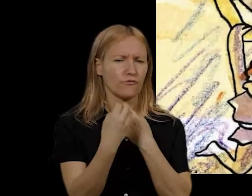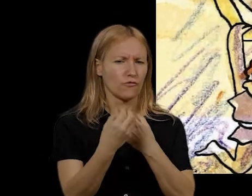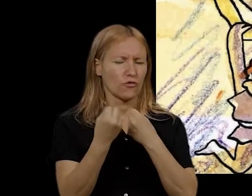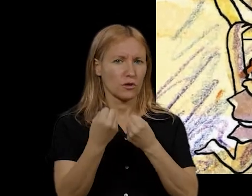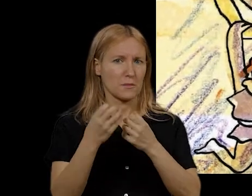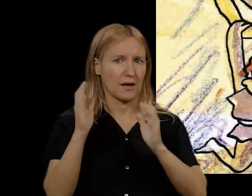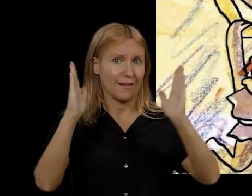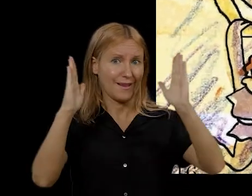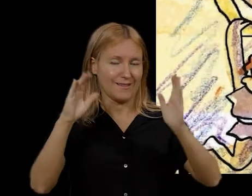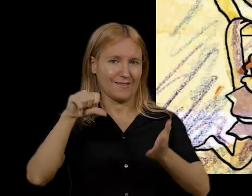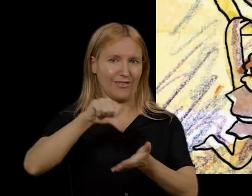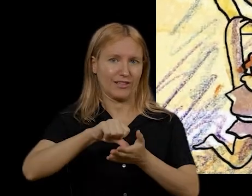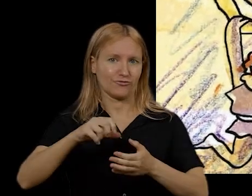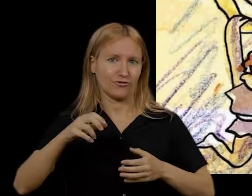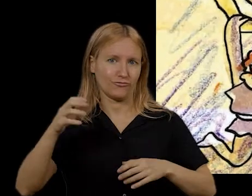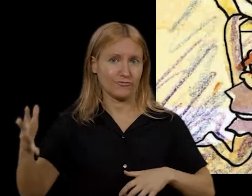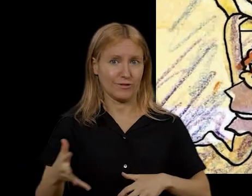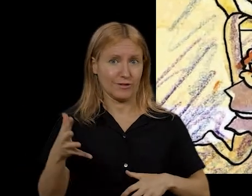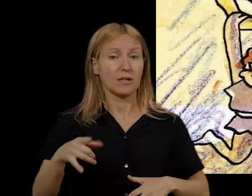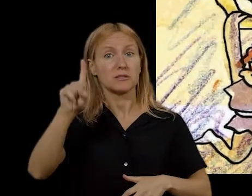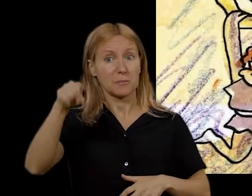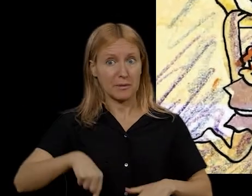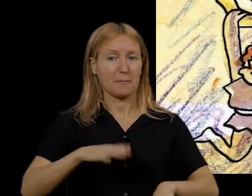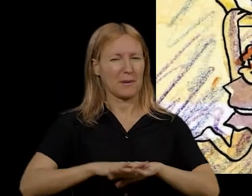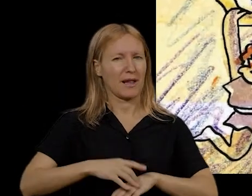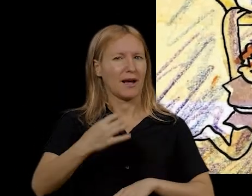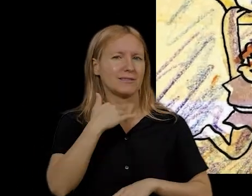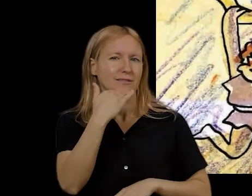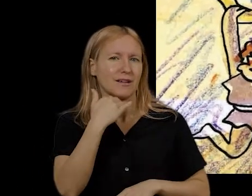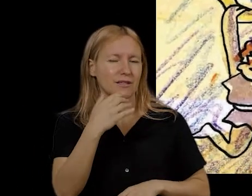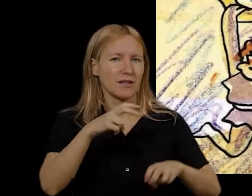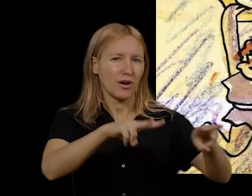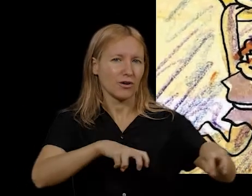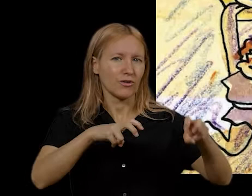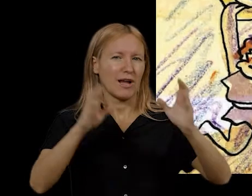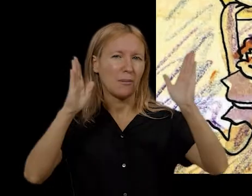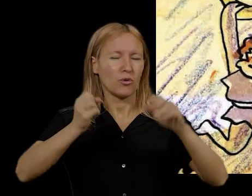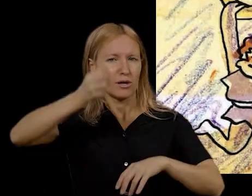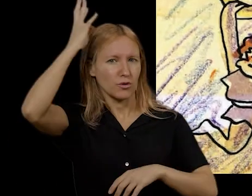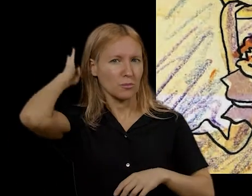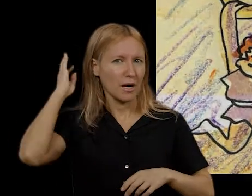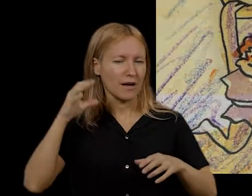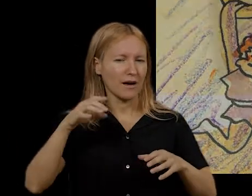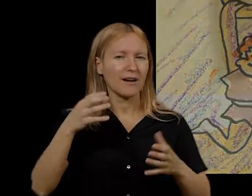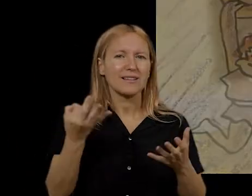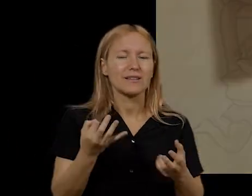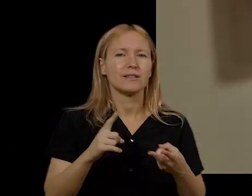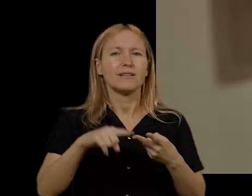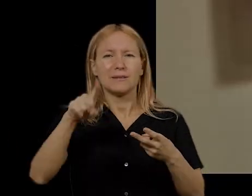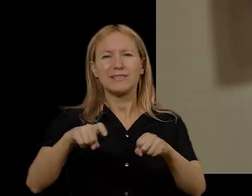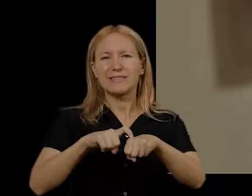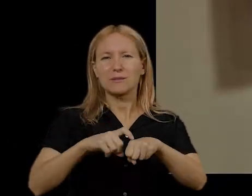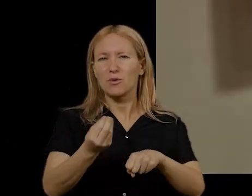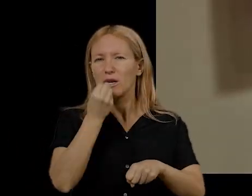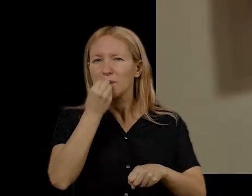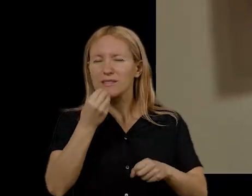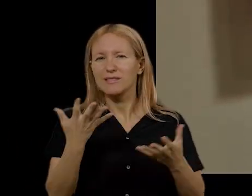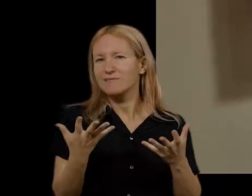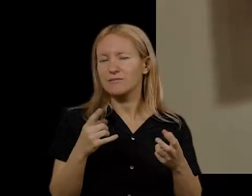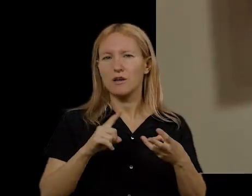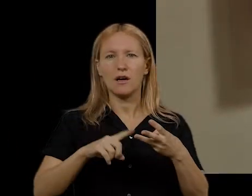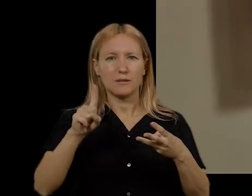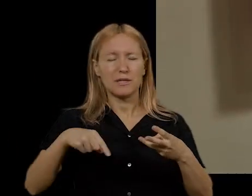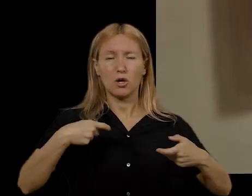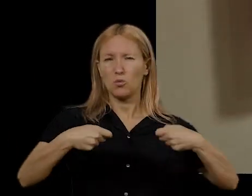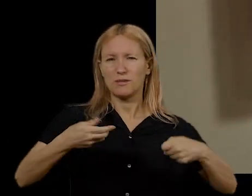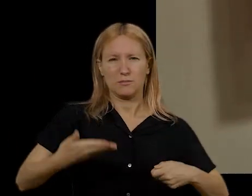Aquestes troballes arqueològiques no només ens parlen de la toella o del centre obrador, sinó que també ens permeten conèixer quins eren els conreus bellesans en època romana,